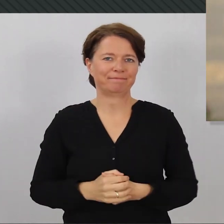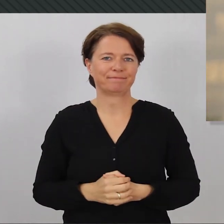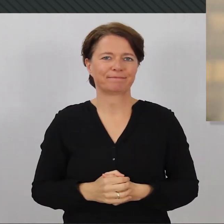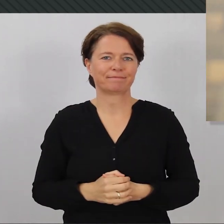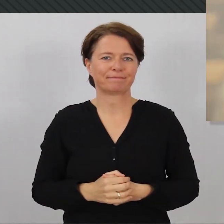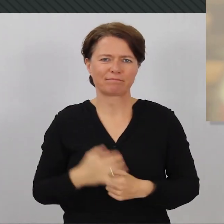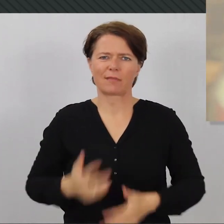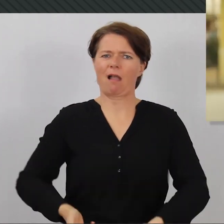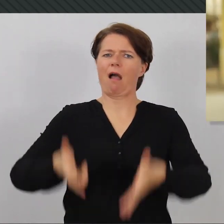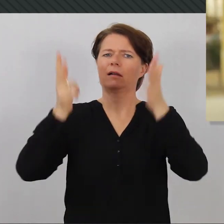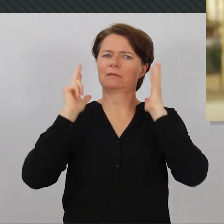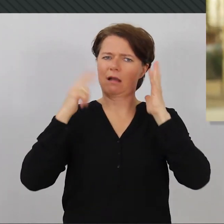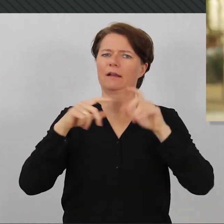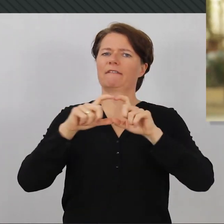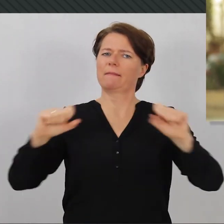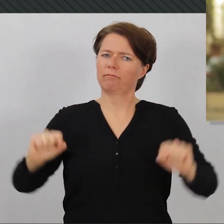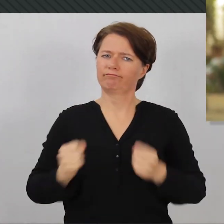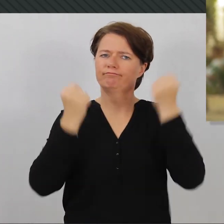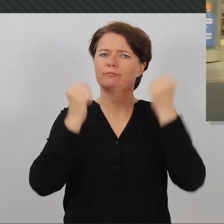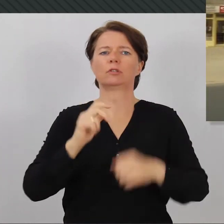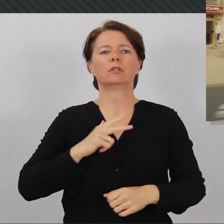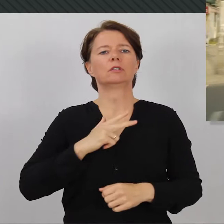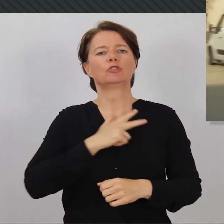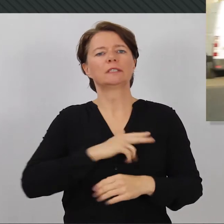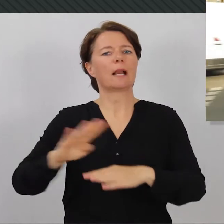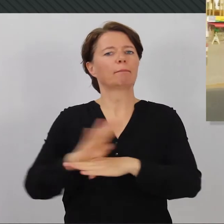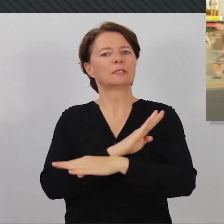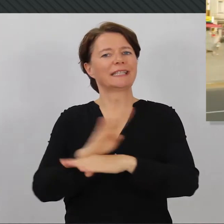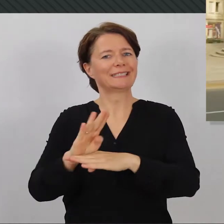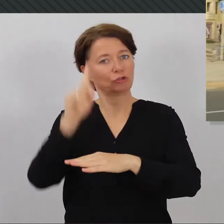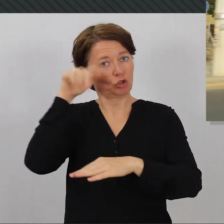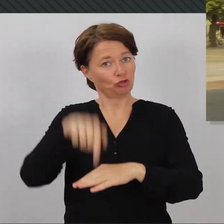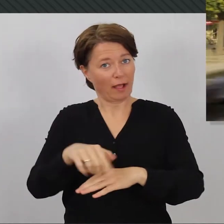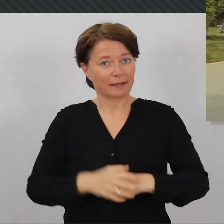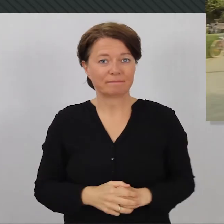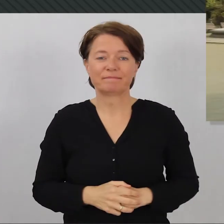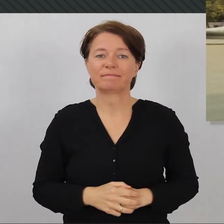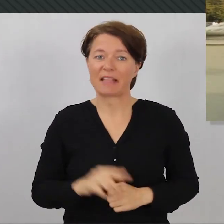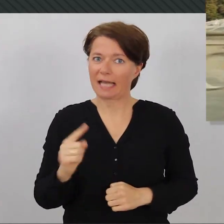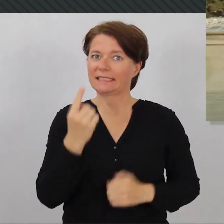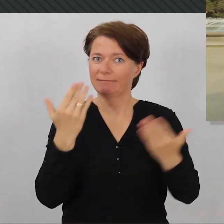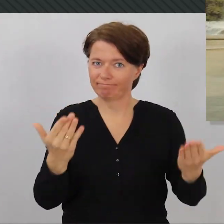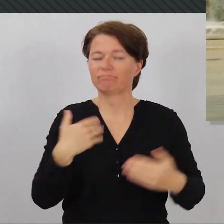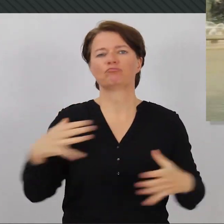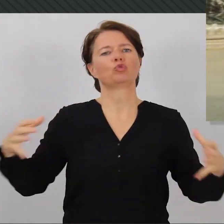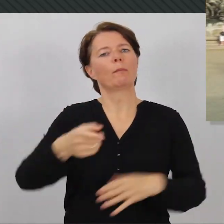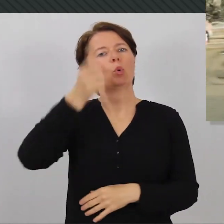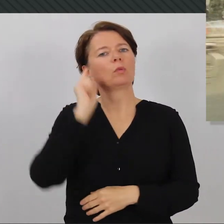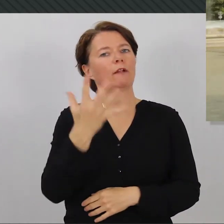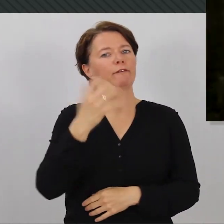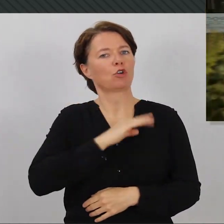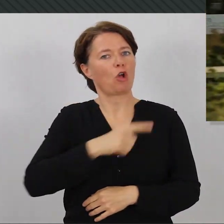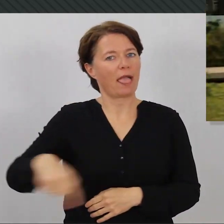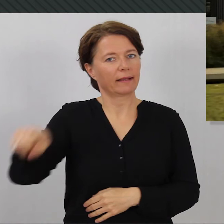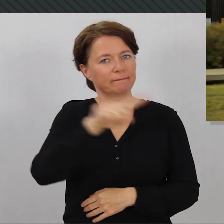knapp acht Jahren habe ich das erste ökosoziale Social Business in Deutschland gegründet. Gemeinsam mit 150 Kolleginnen und Kollegen